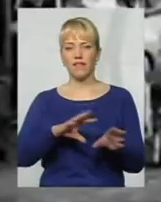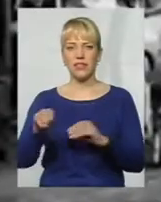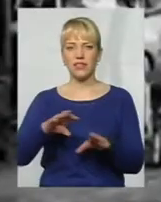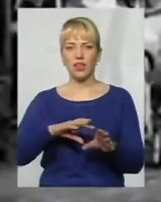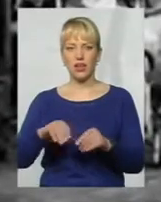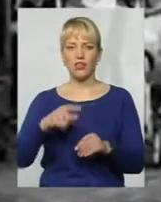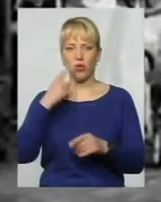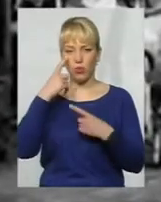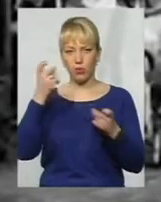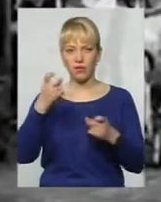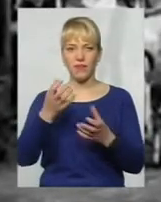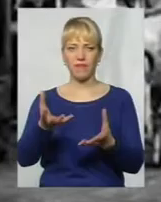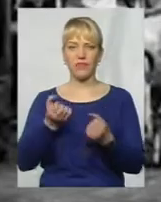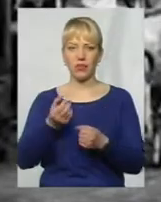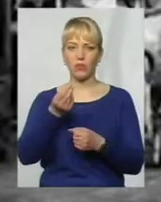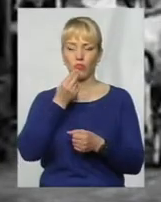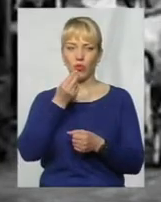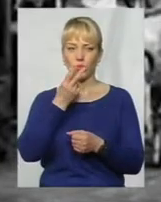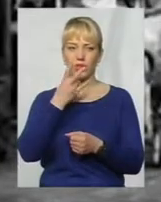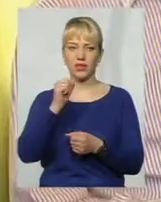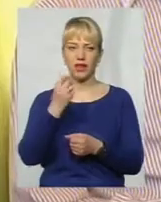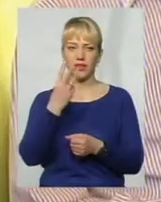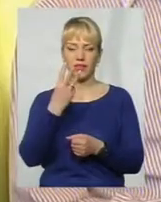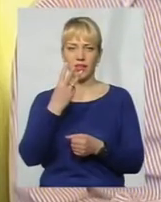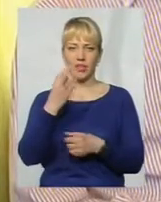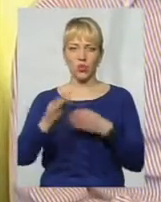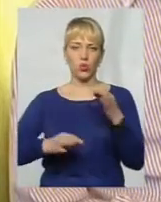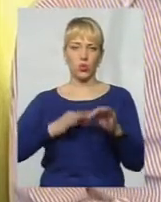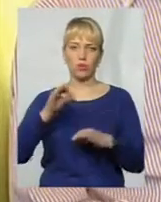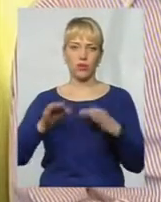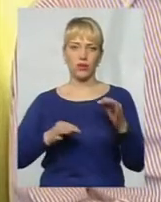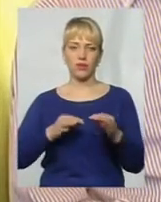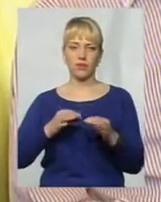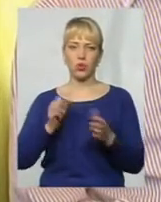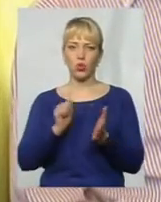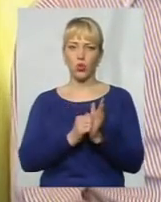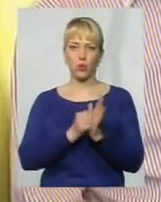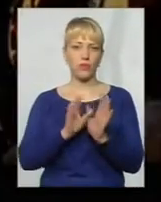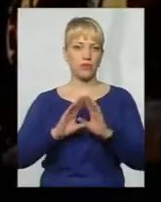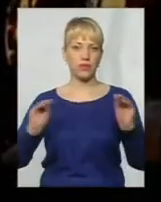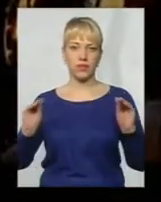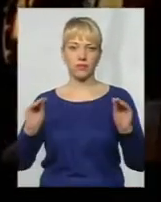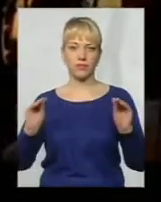радіо, взяти продуктів на три доби і документи. Все.